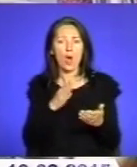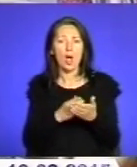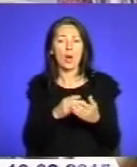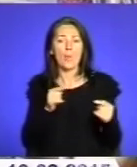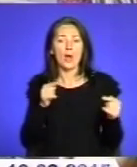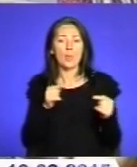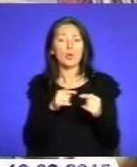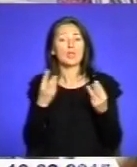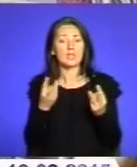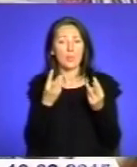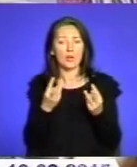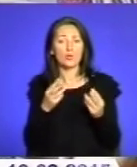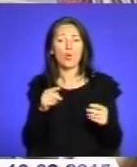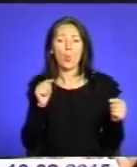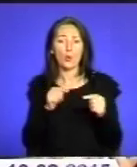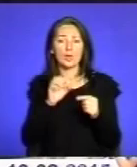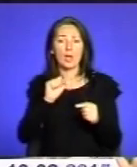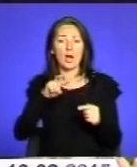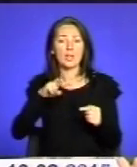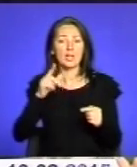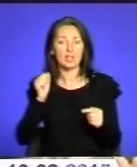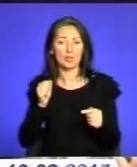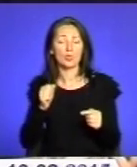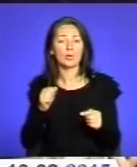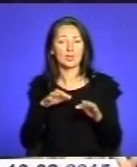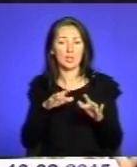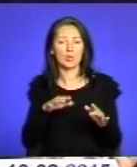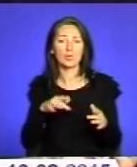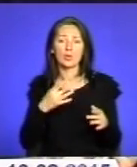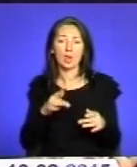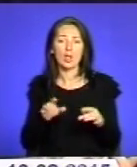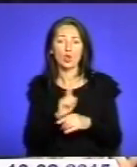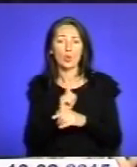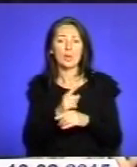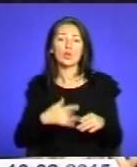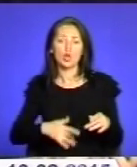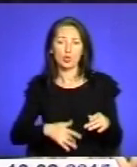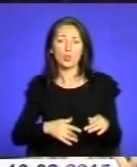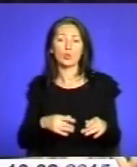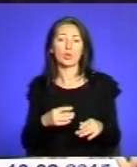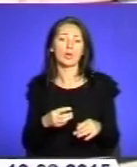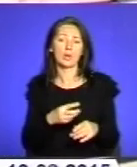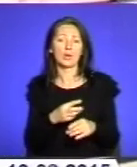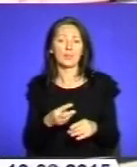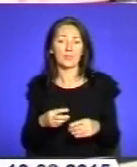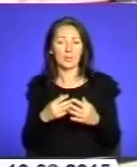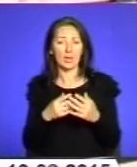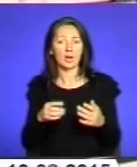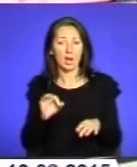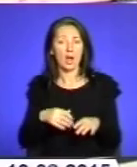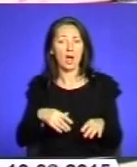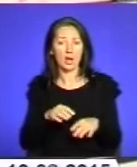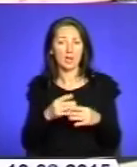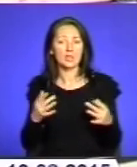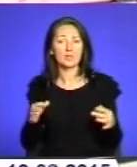антиалергічну та тонізуючу дію. Він нормалізує роботу шлинкового тракту, стимулює функцію внутрішніх органів. Пан Омелян стверджує,